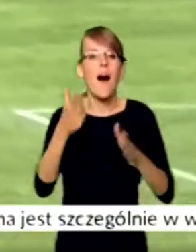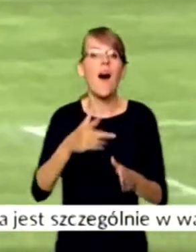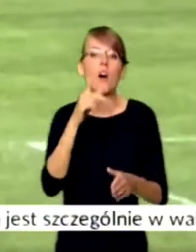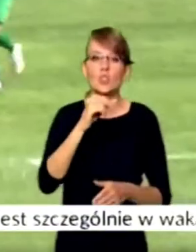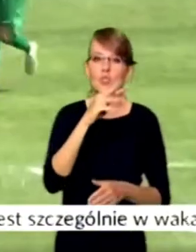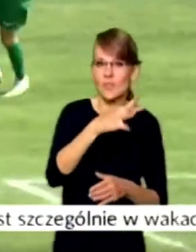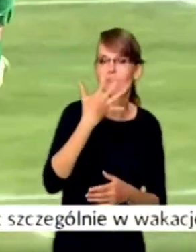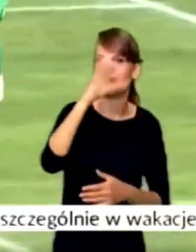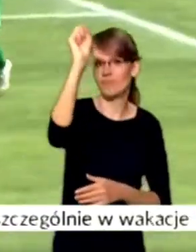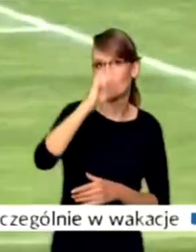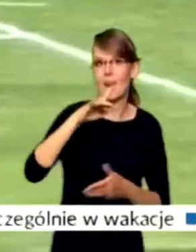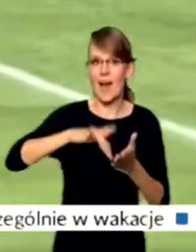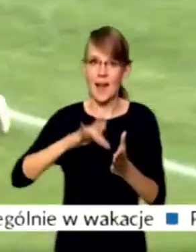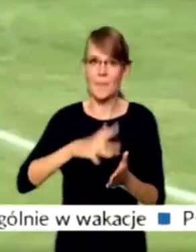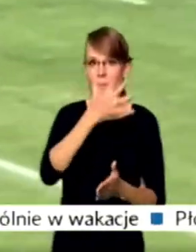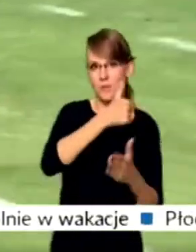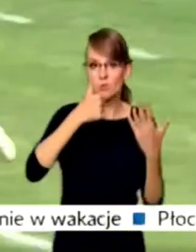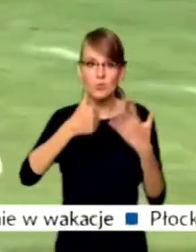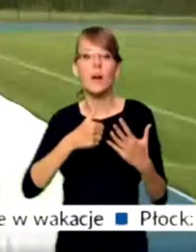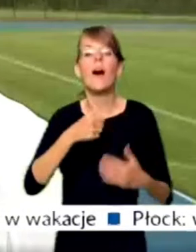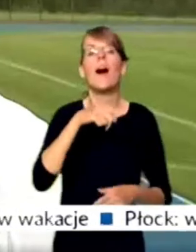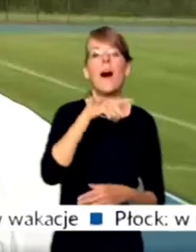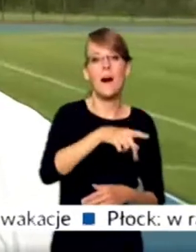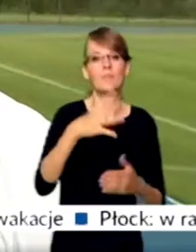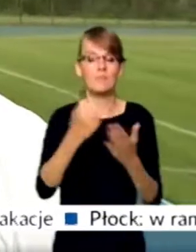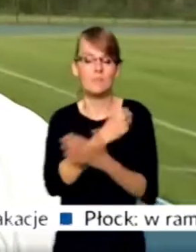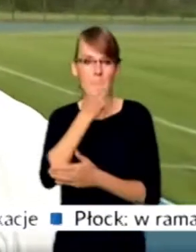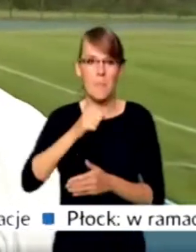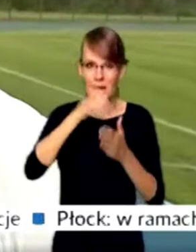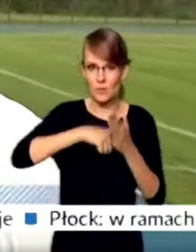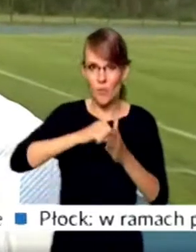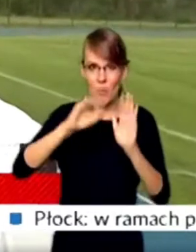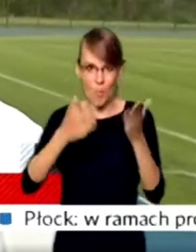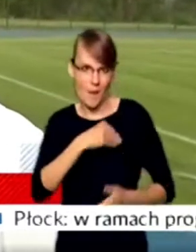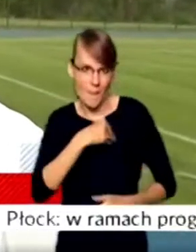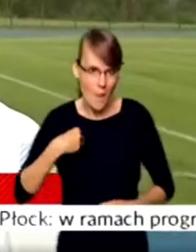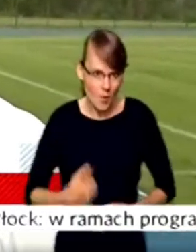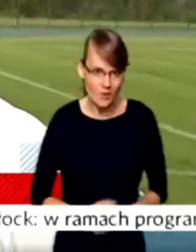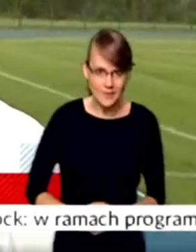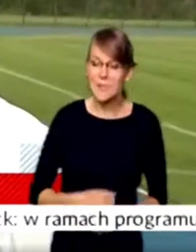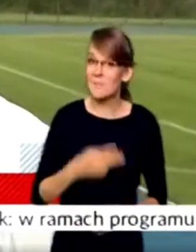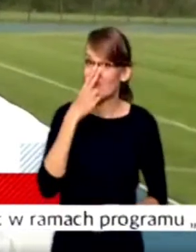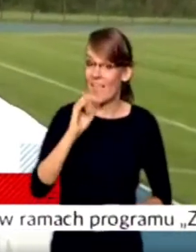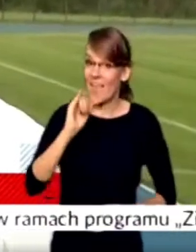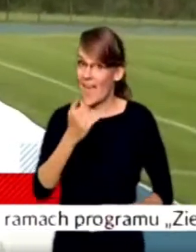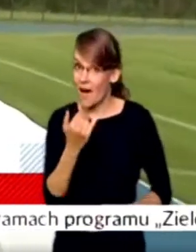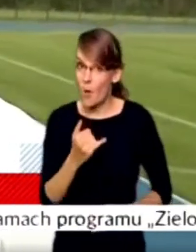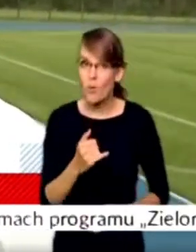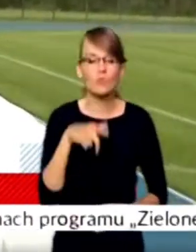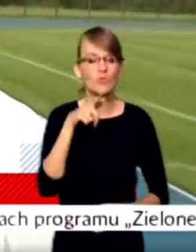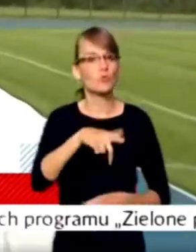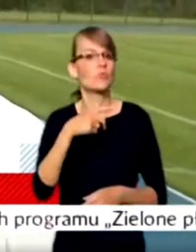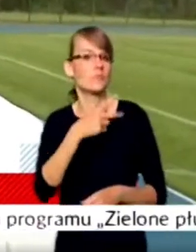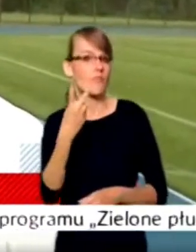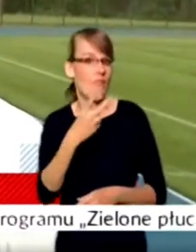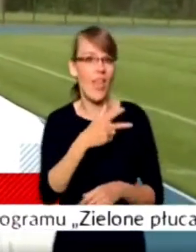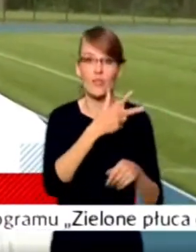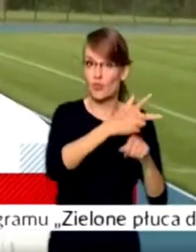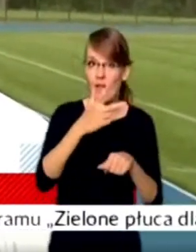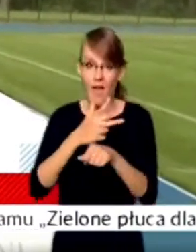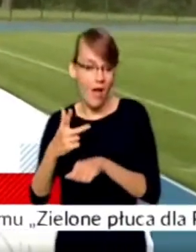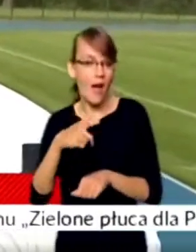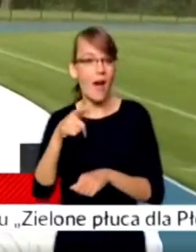i sięgnął po mazowiecki Puchar Polski. Jeśli chodzi nawet o jakość, to biorąc pod uwagę, że dwie trzecioligowe drużyny, to naprawdę